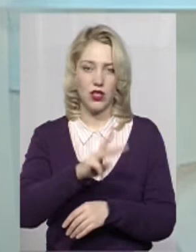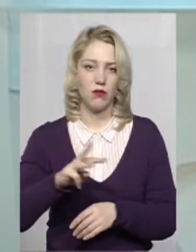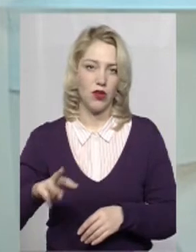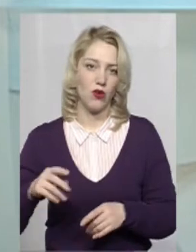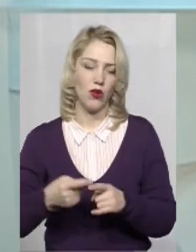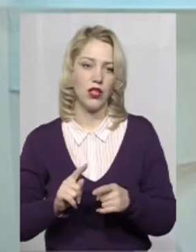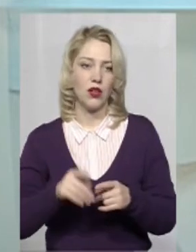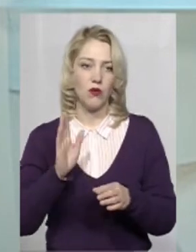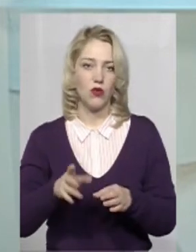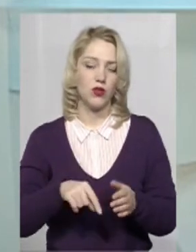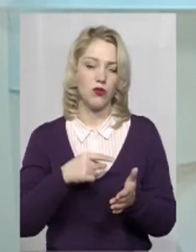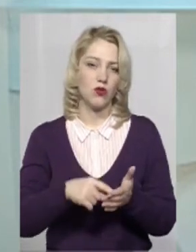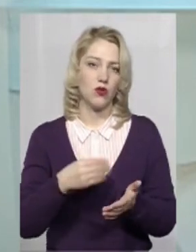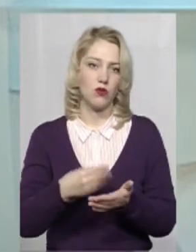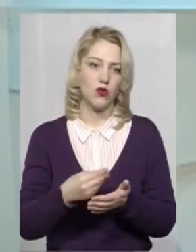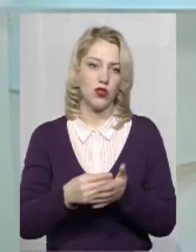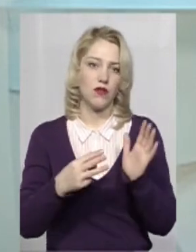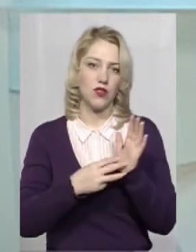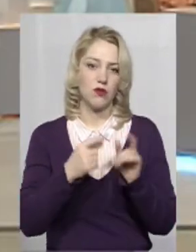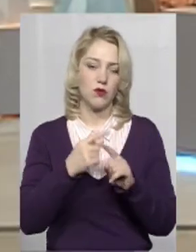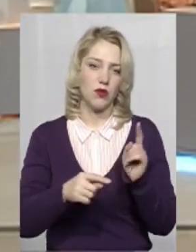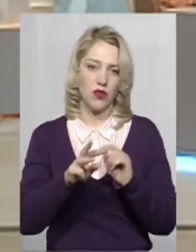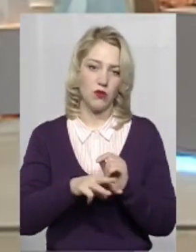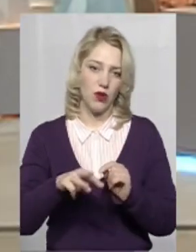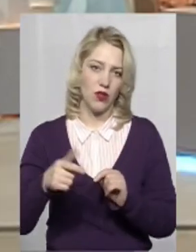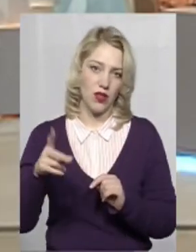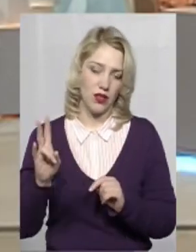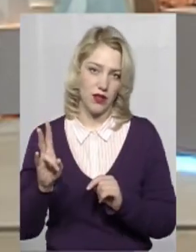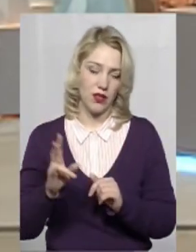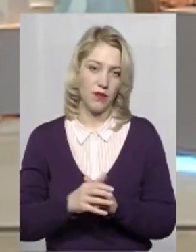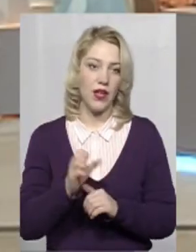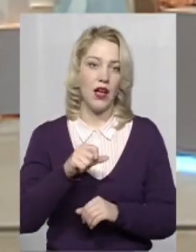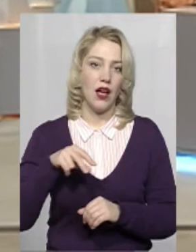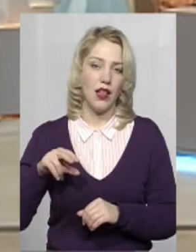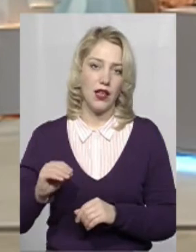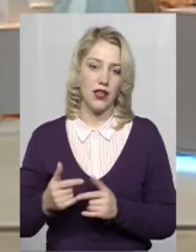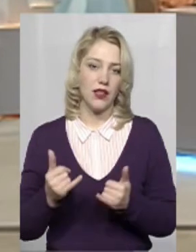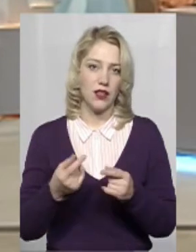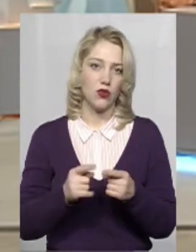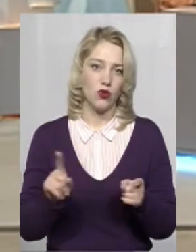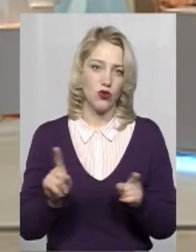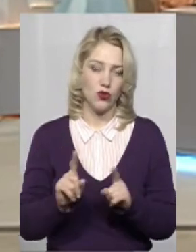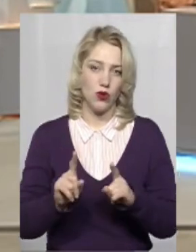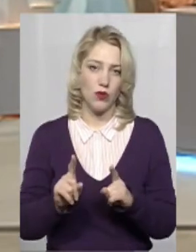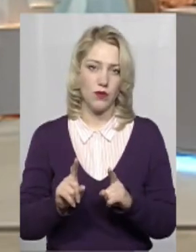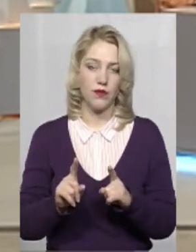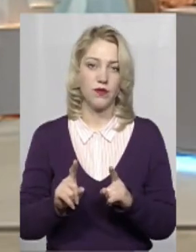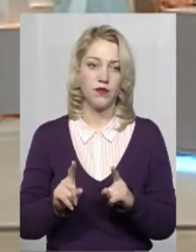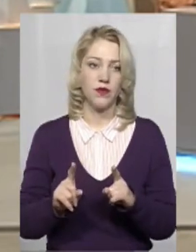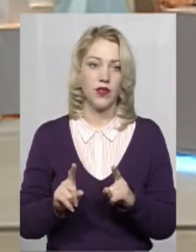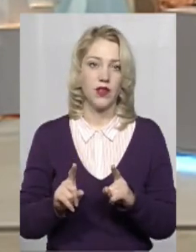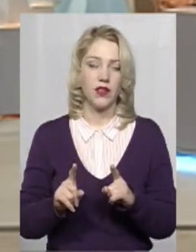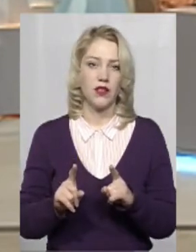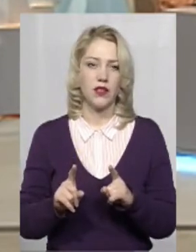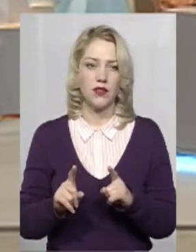буде з міського бюджету 8,5 мільйонів гривень. Але для того, щоб дотримувалися тих